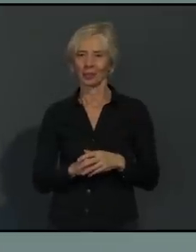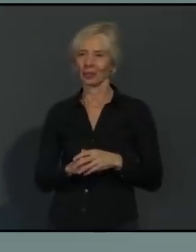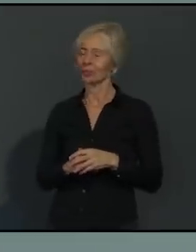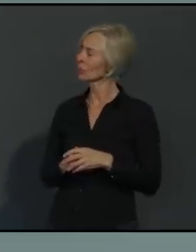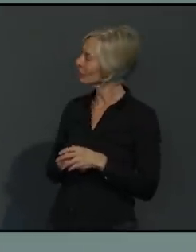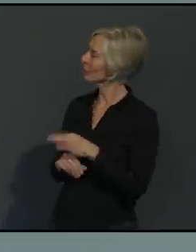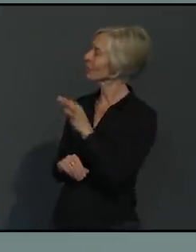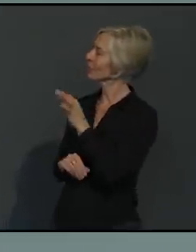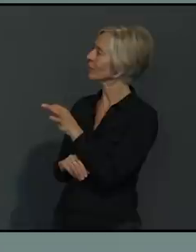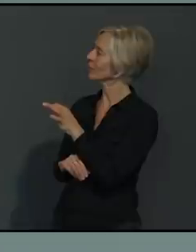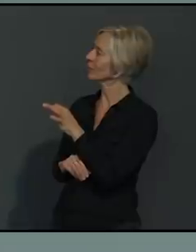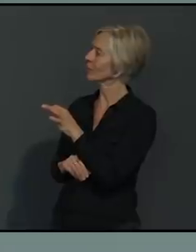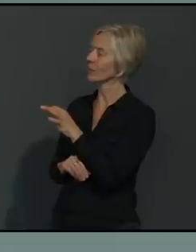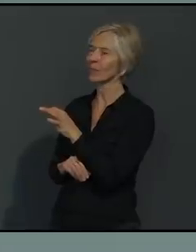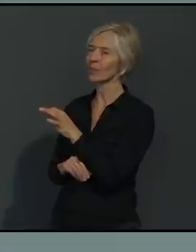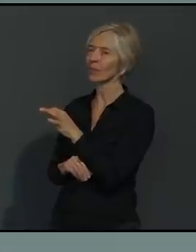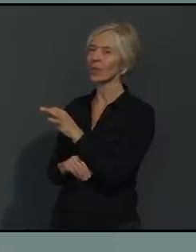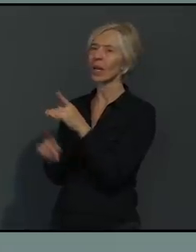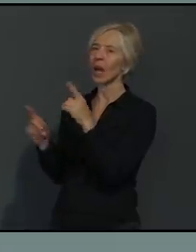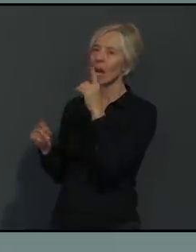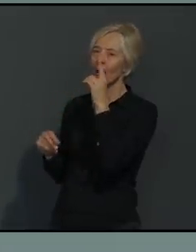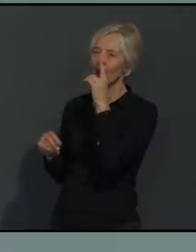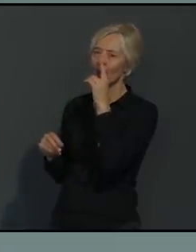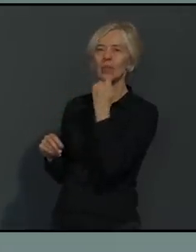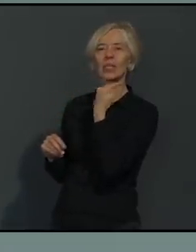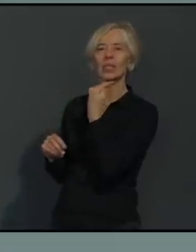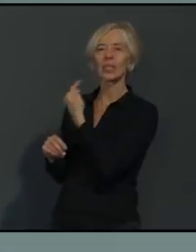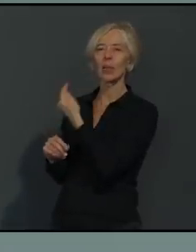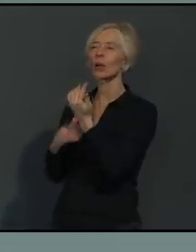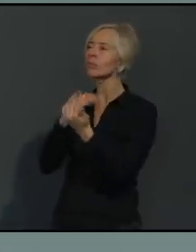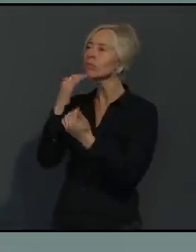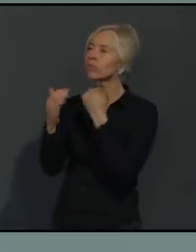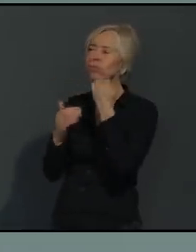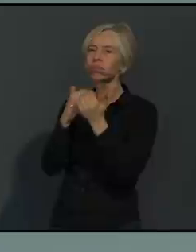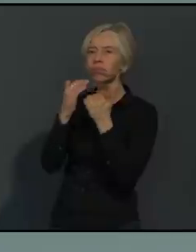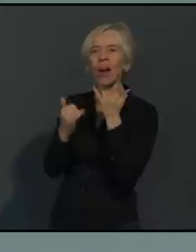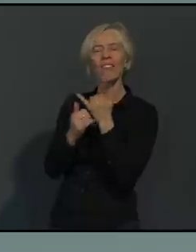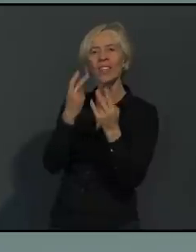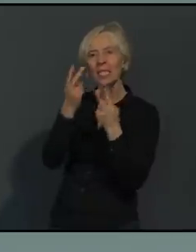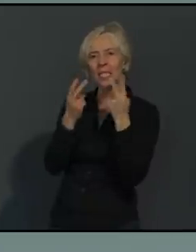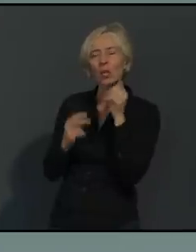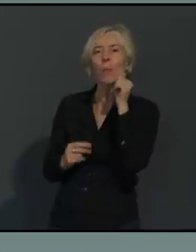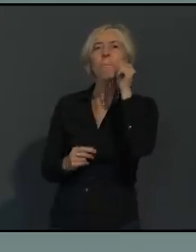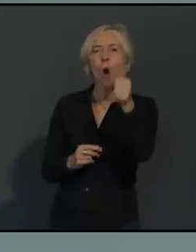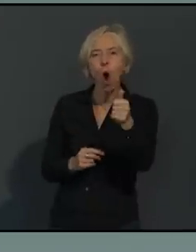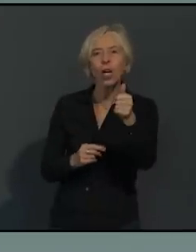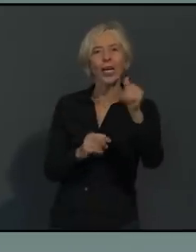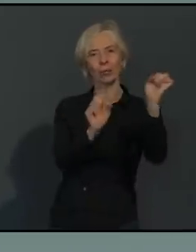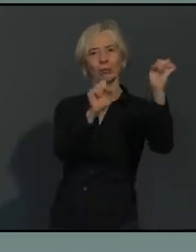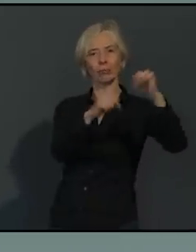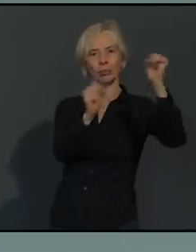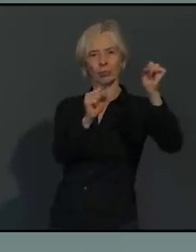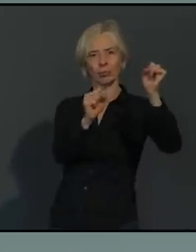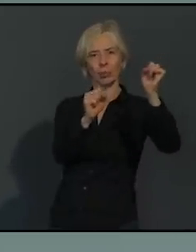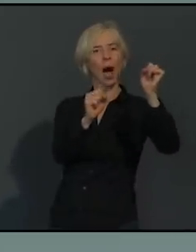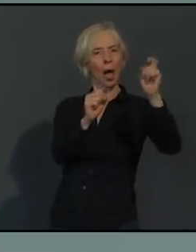jetzt heute angesprochen haben, wenn die drastischer ausfallen, als die, die morgen beschlossen werden? Also wie gesagt, wir haben ja bereits den